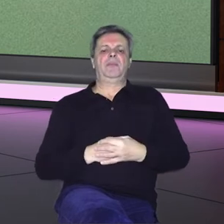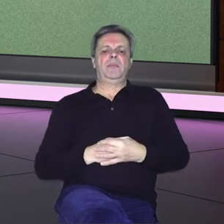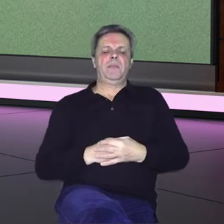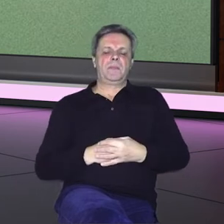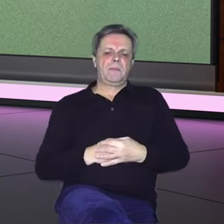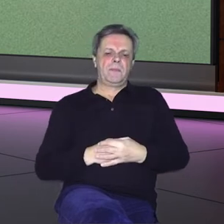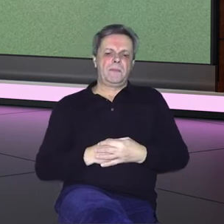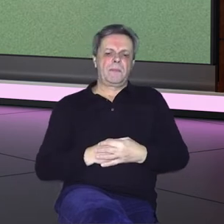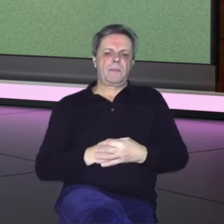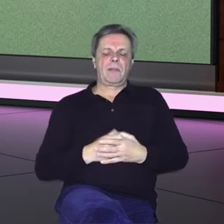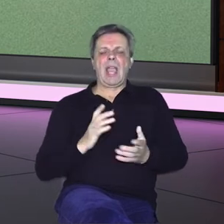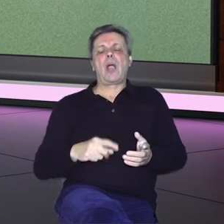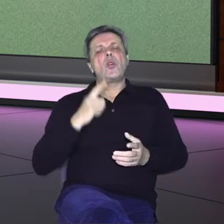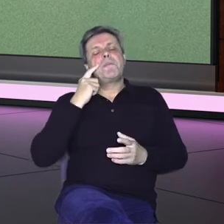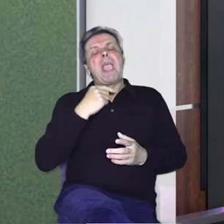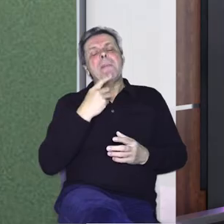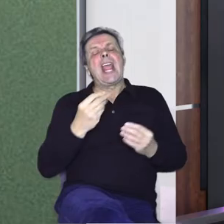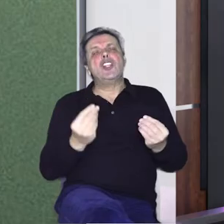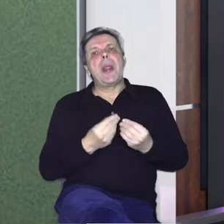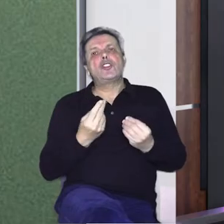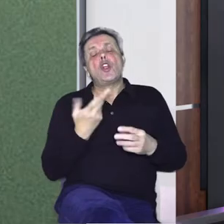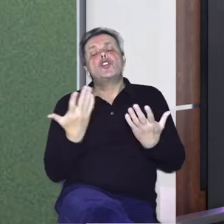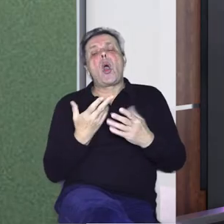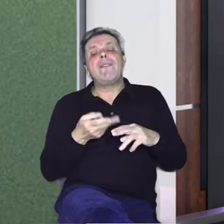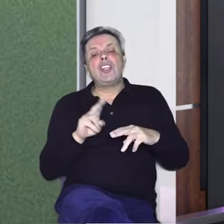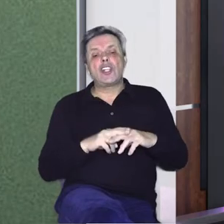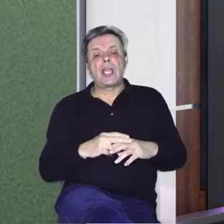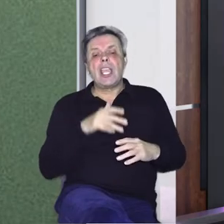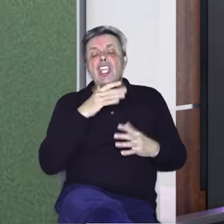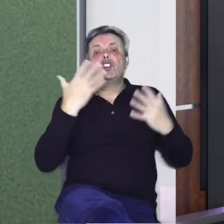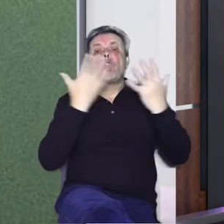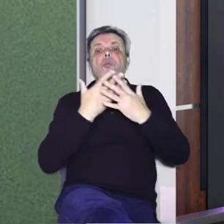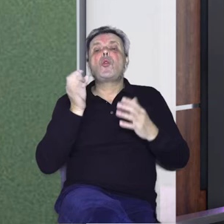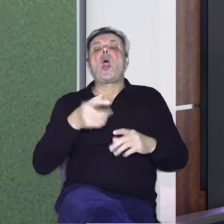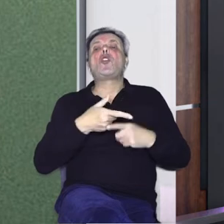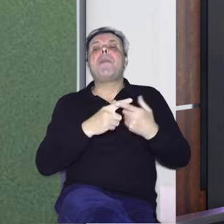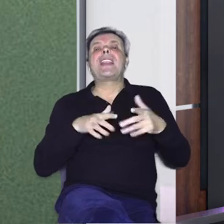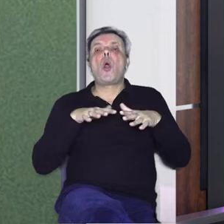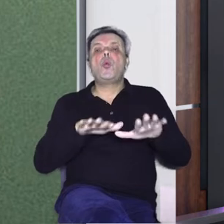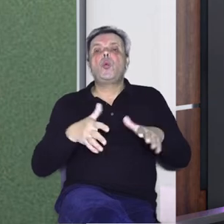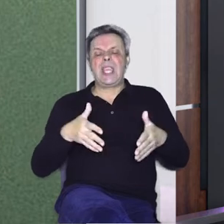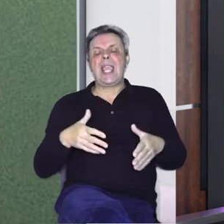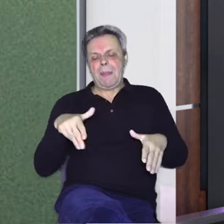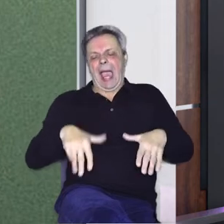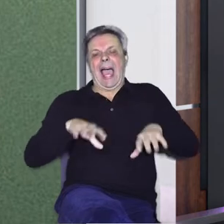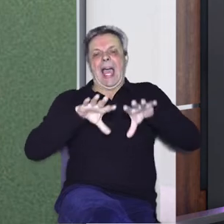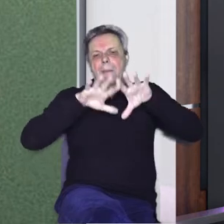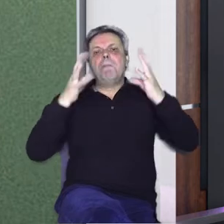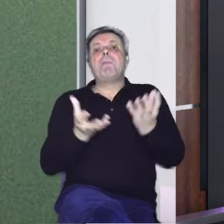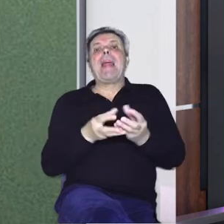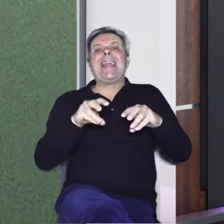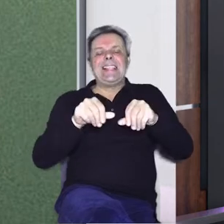je, ako smijem reći, nešto što je višak i što zbunjuje dobar dio ljudi na ovoj planeti.